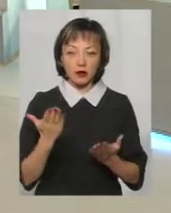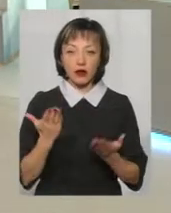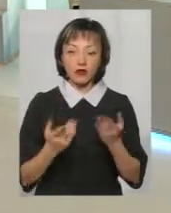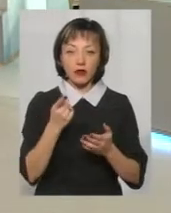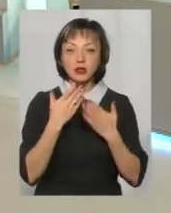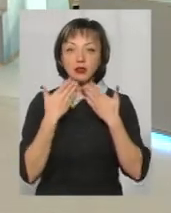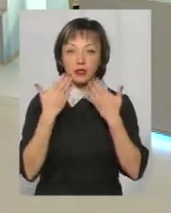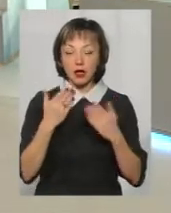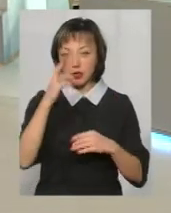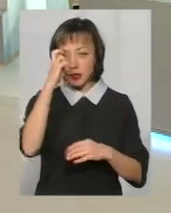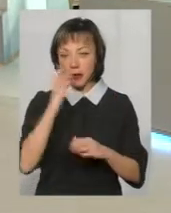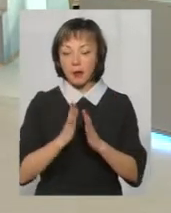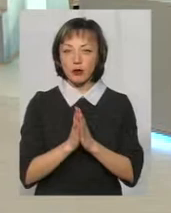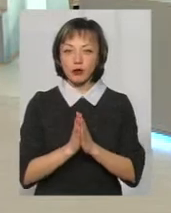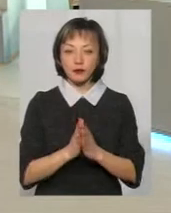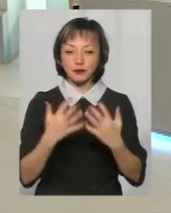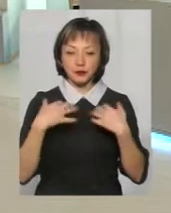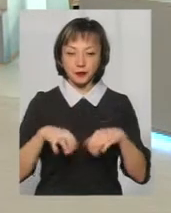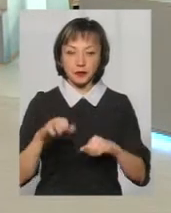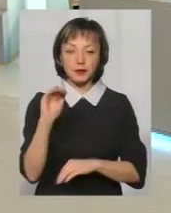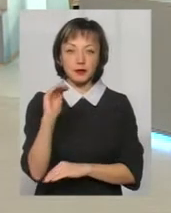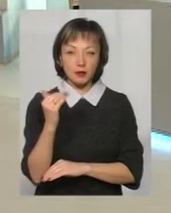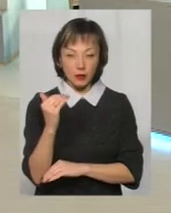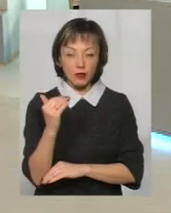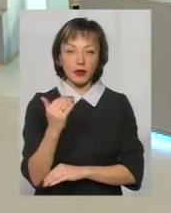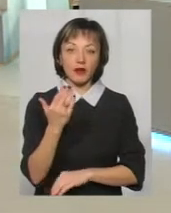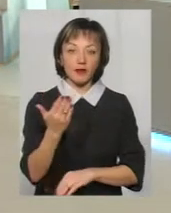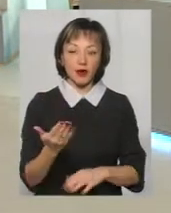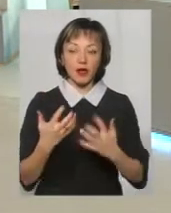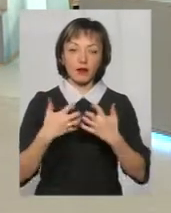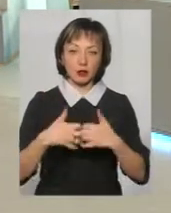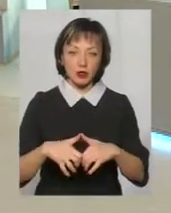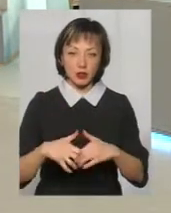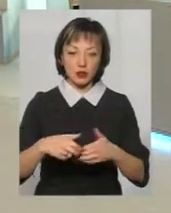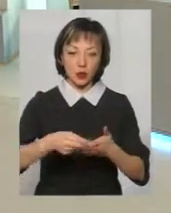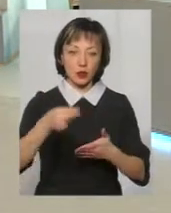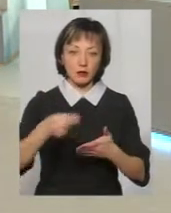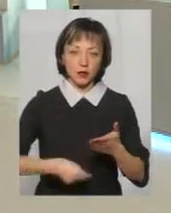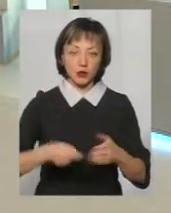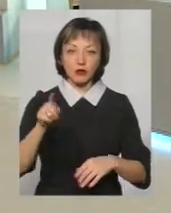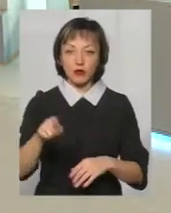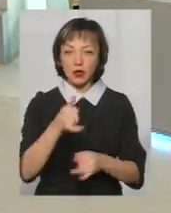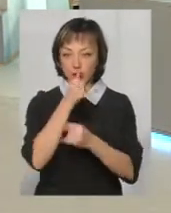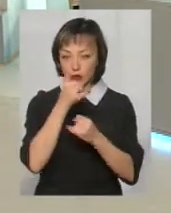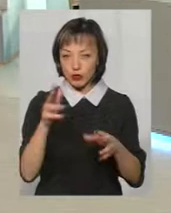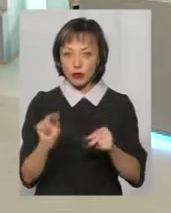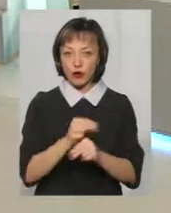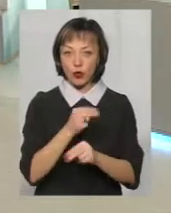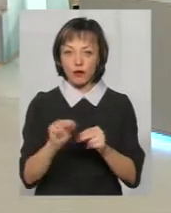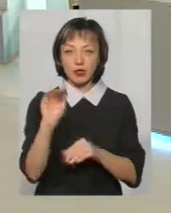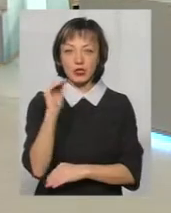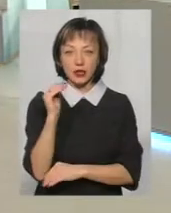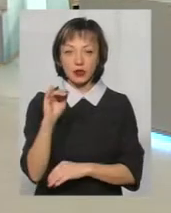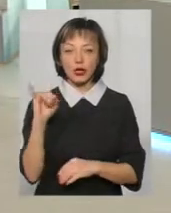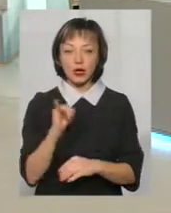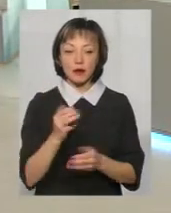звертаєтеся до держави, просимо забрати нашу дитину, ви автоматично розписуєтеся в тому, що ви не можете виховувати дитину,